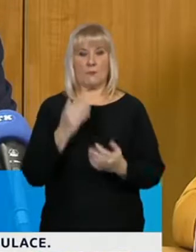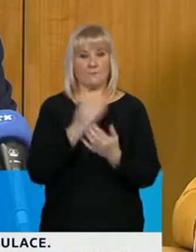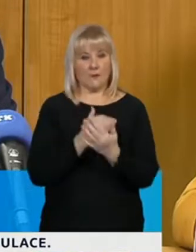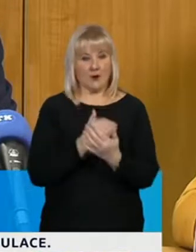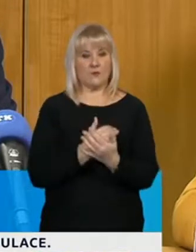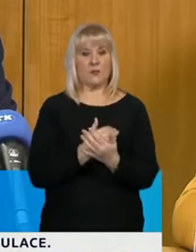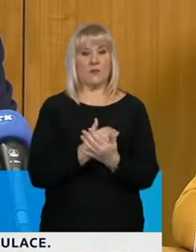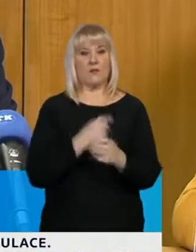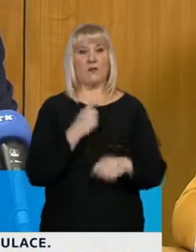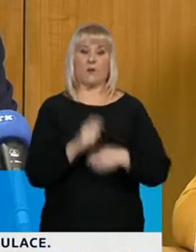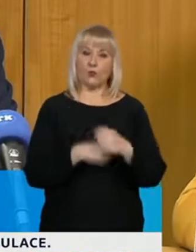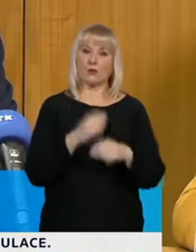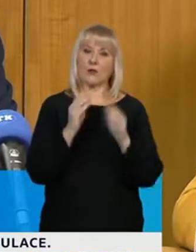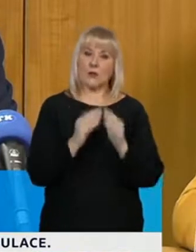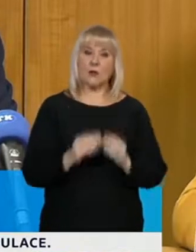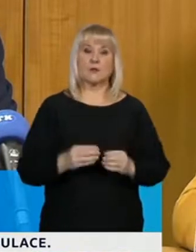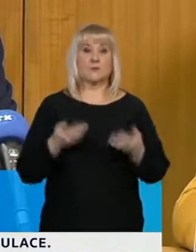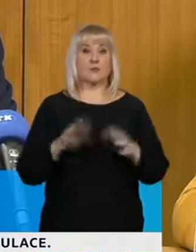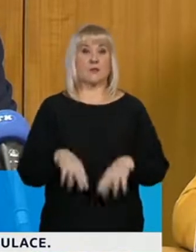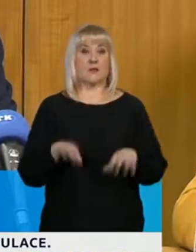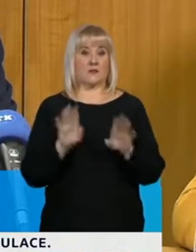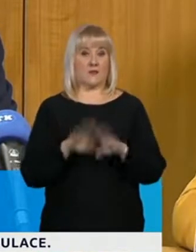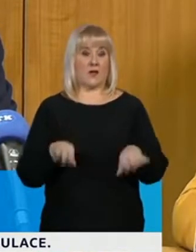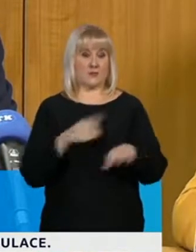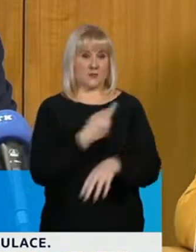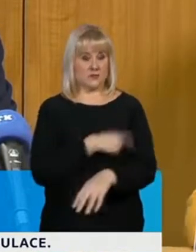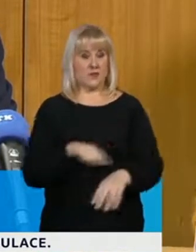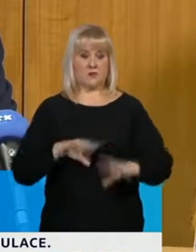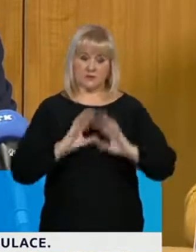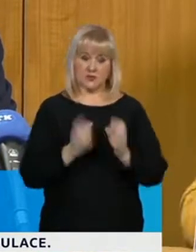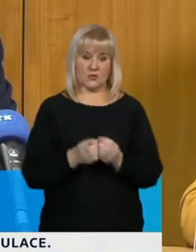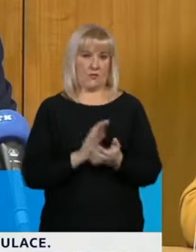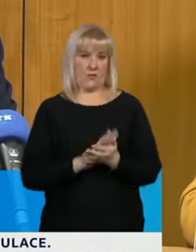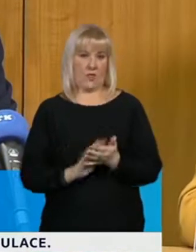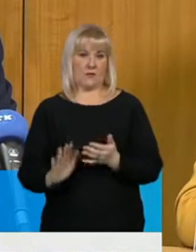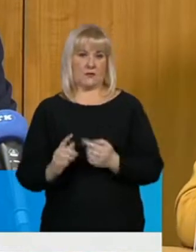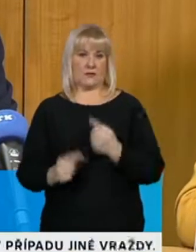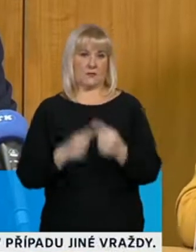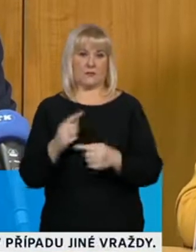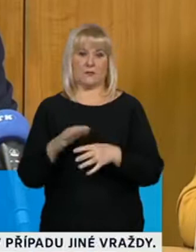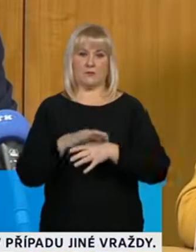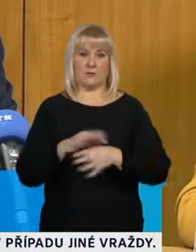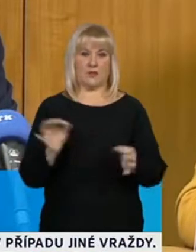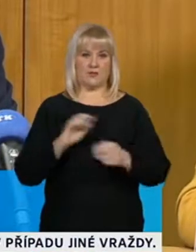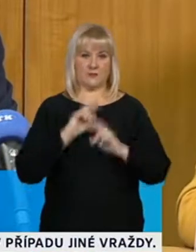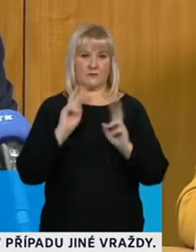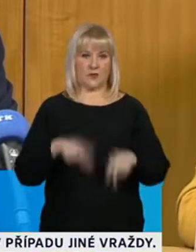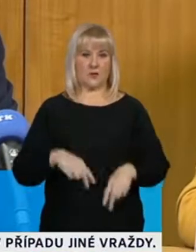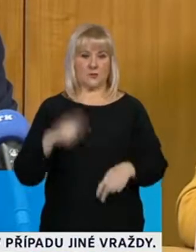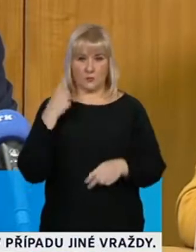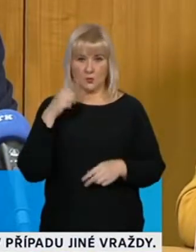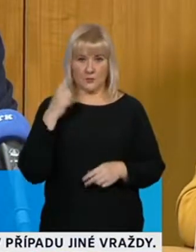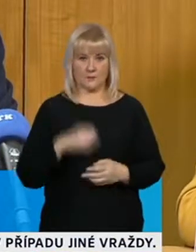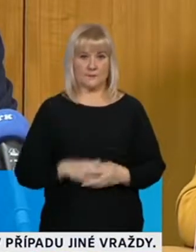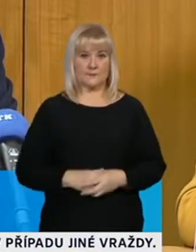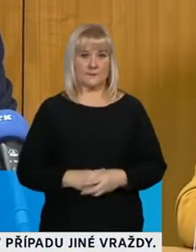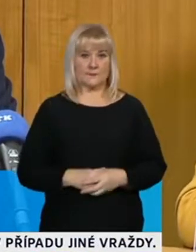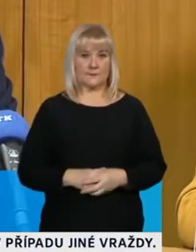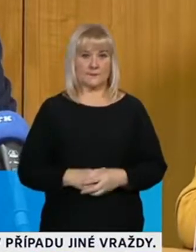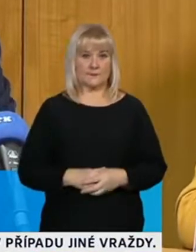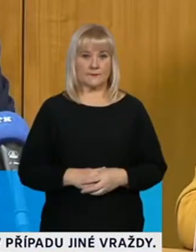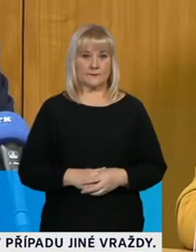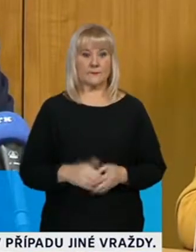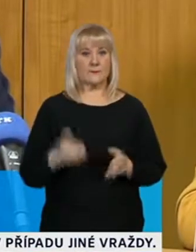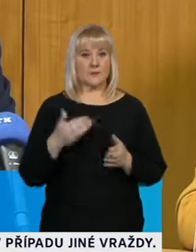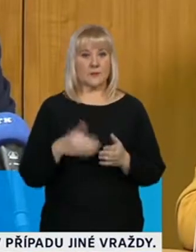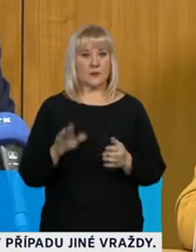nastolená a nastavená tak, tak, aby v době Vánočních svátků všechno probíhalo bez nějakých závažných potíží. Prosím,